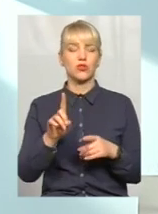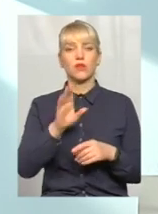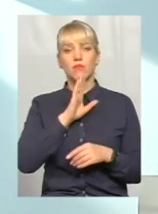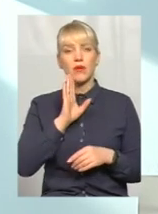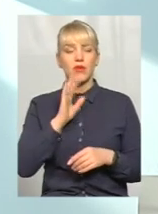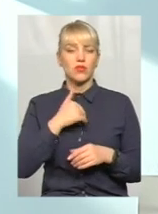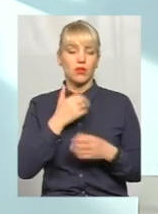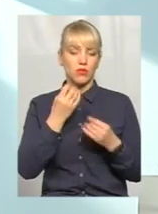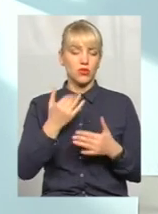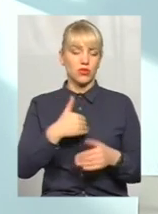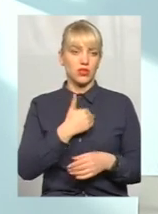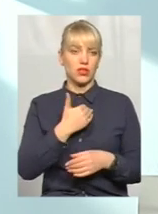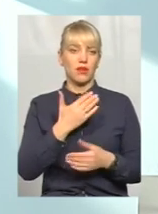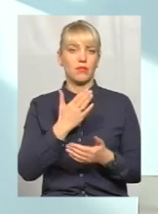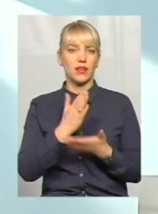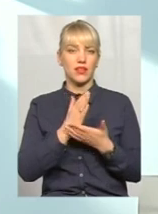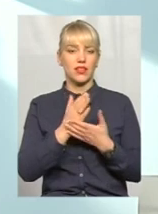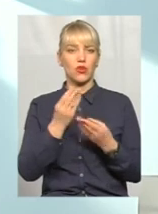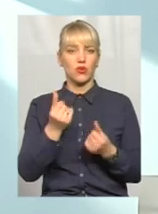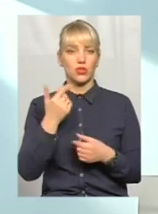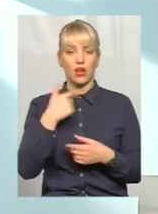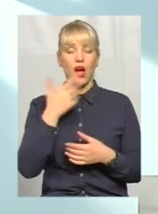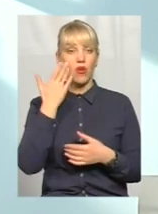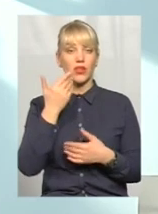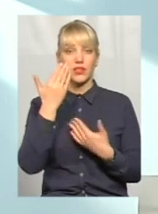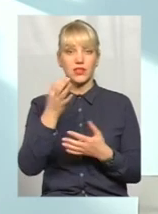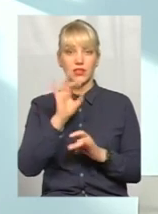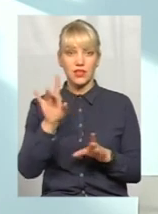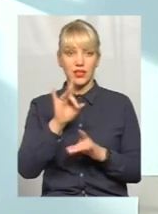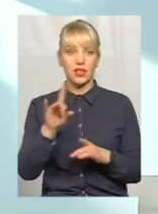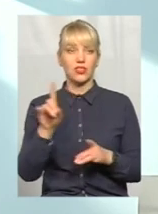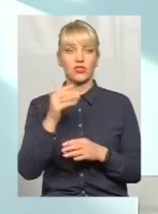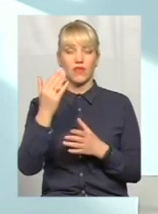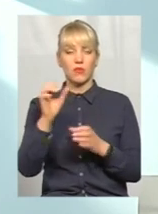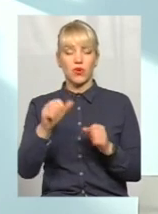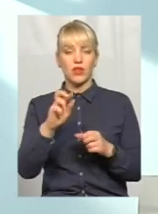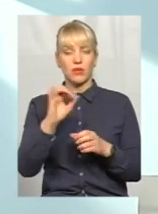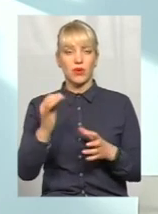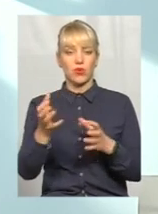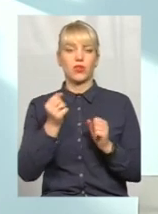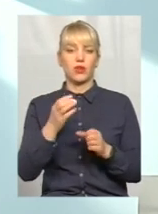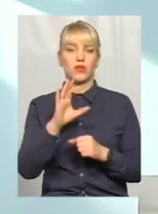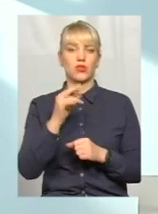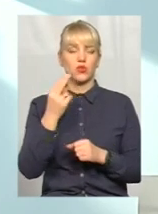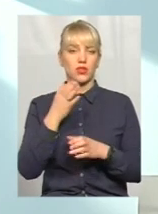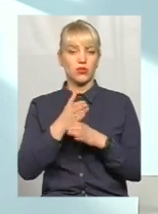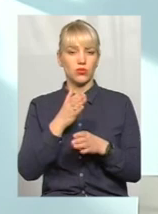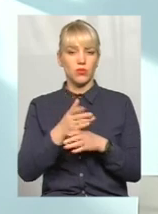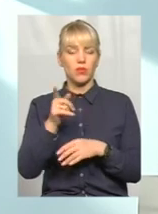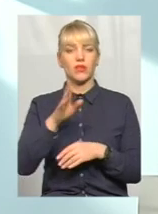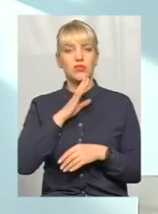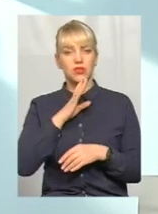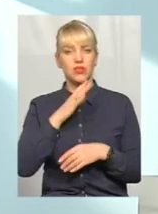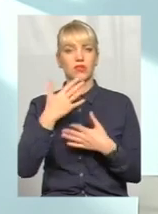гроші. Але коли їй сказали, що ви могли отримувати соціальні допомоги, ну, вона розплакалася. Вона розкаюється в тому, що вона зробила,